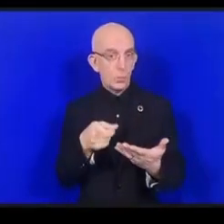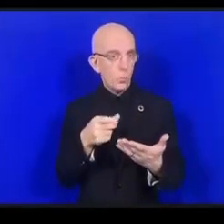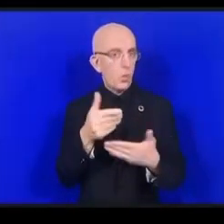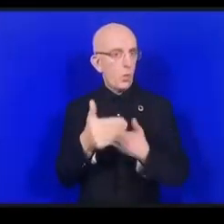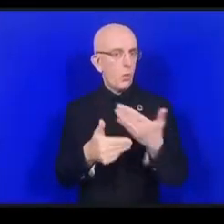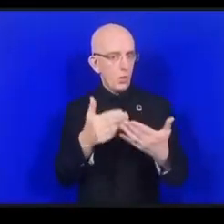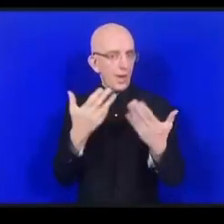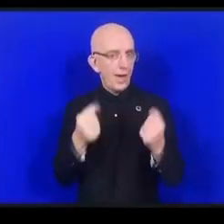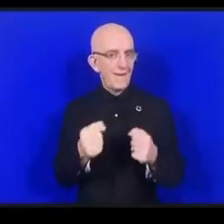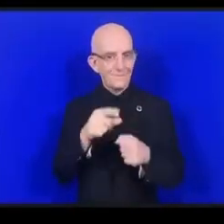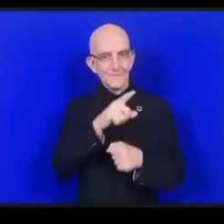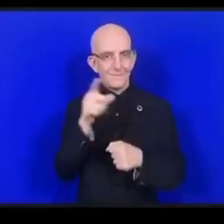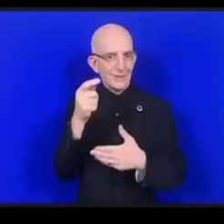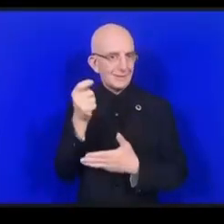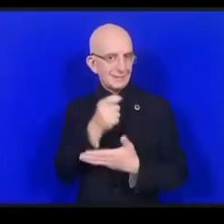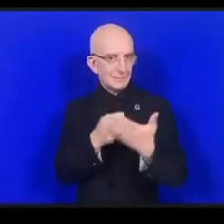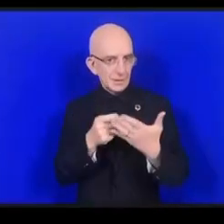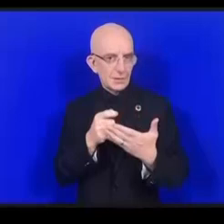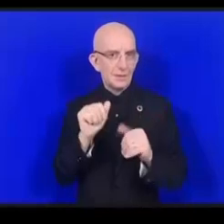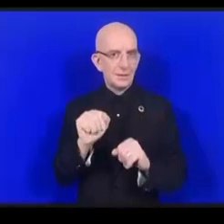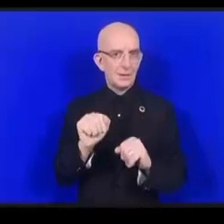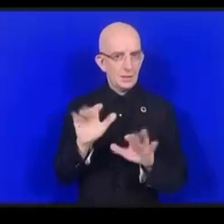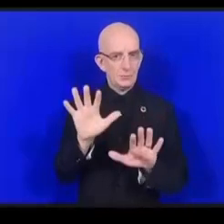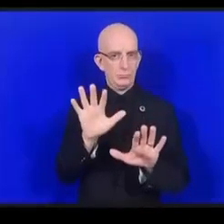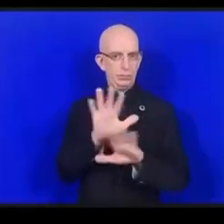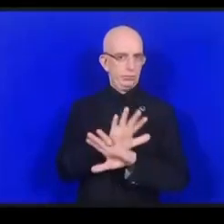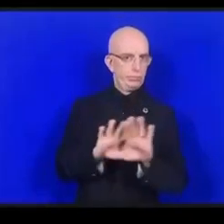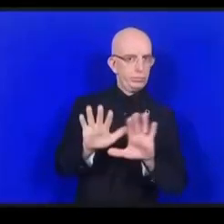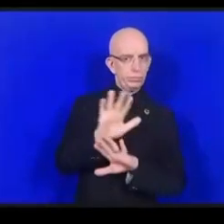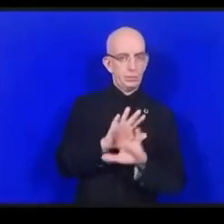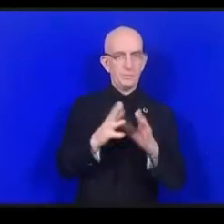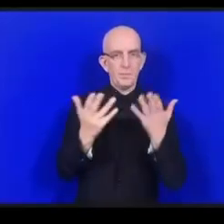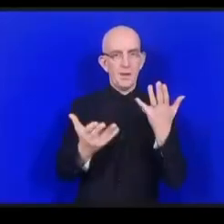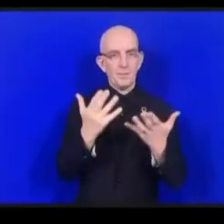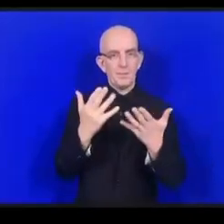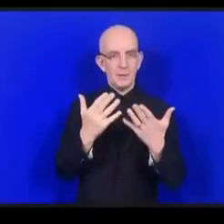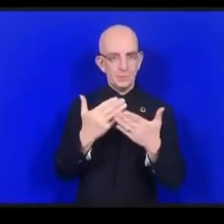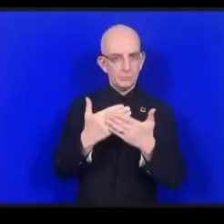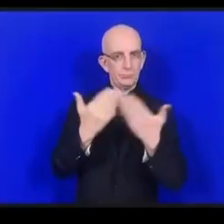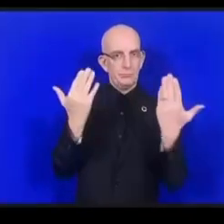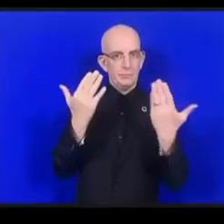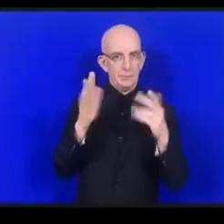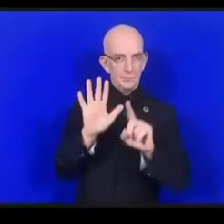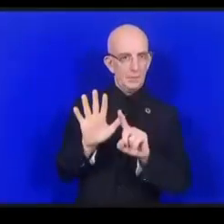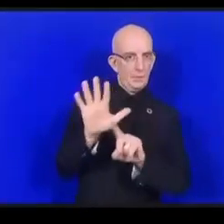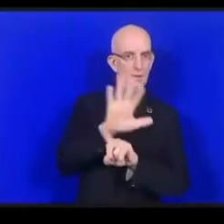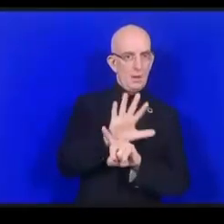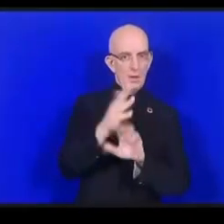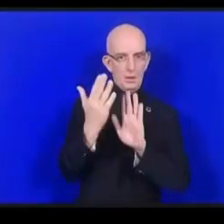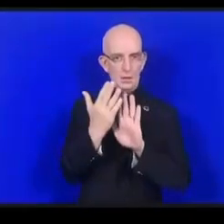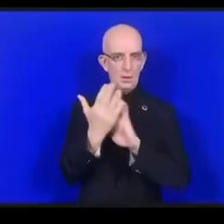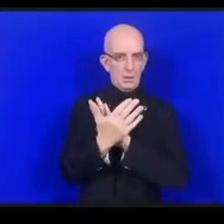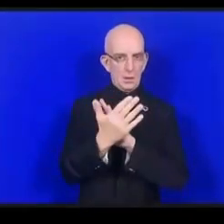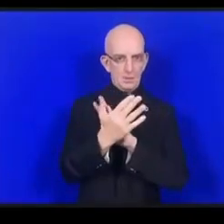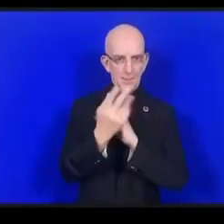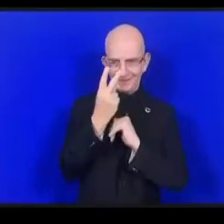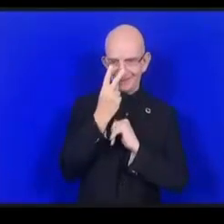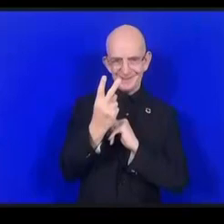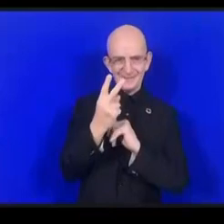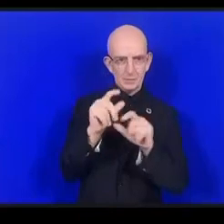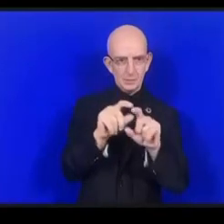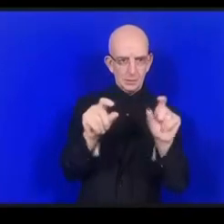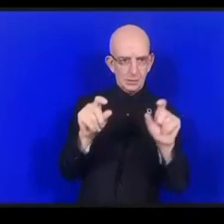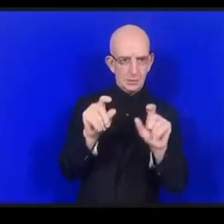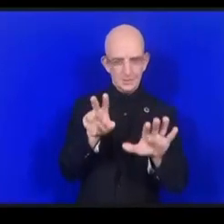وغيرها من التطبيقات التي تسمح مثلا برسم الخطوط